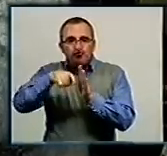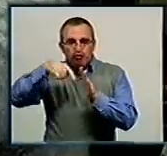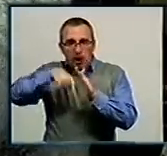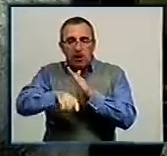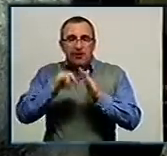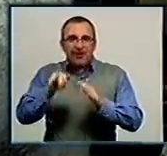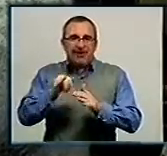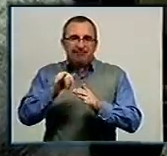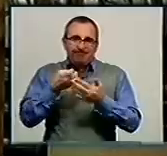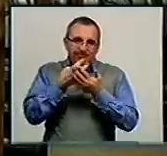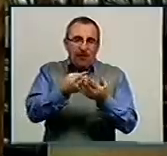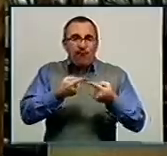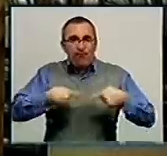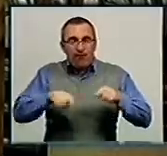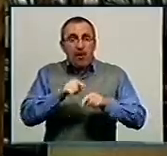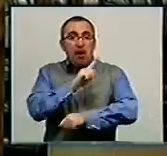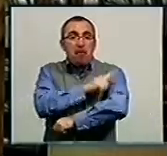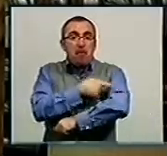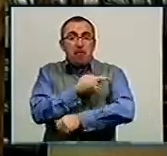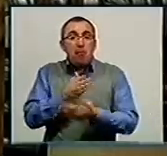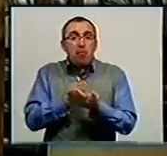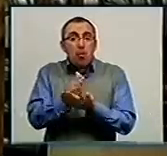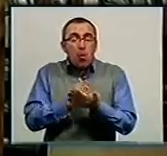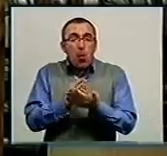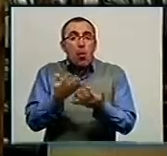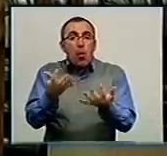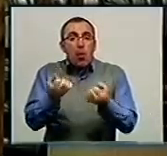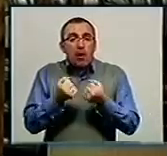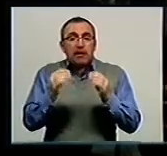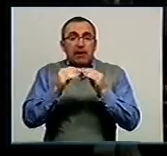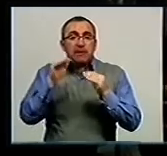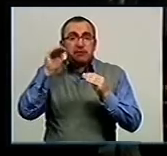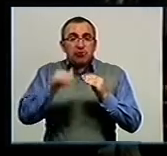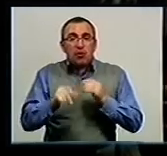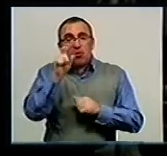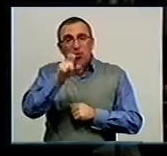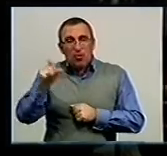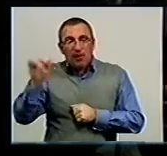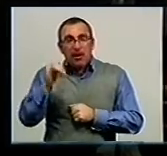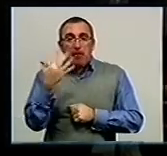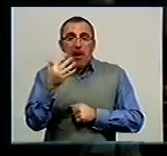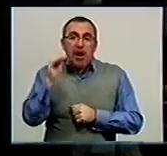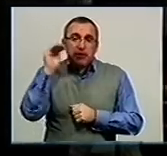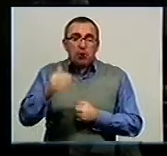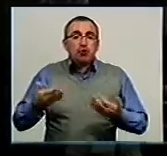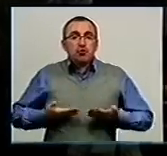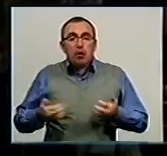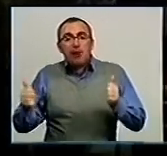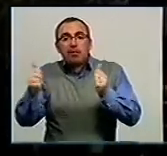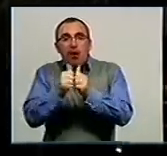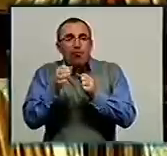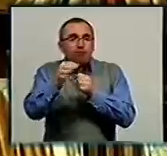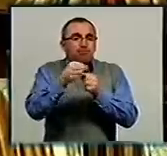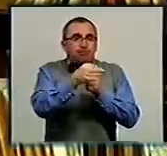стаціонарні відділення. Зараз медичні послуги тут отримує 10-ти тисячне населення Смоліного та близько 5-ти тисяч жителів навколишніх сіл.